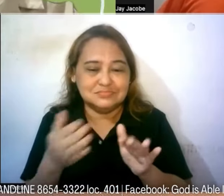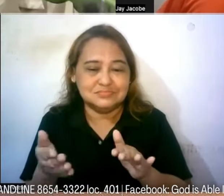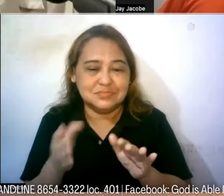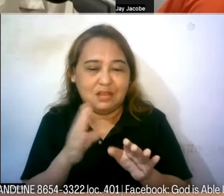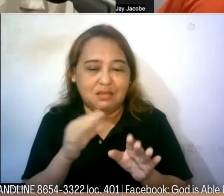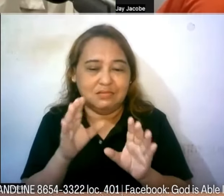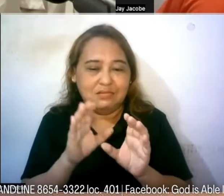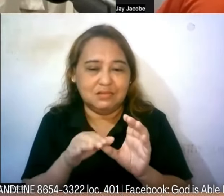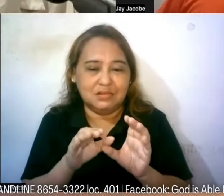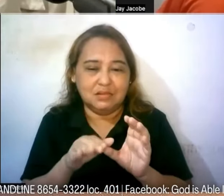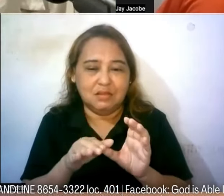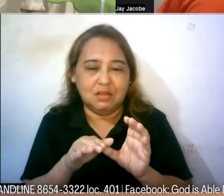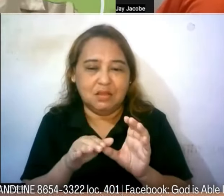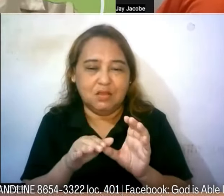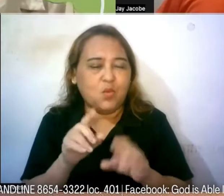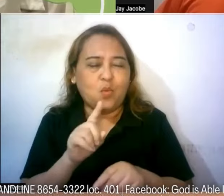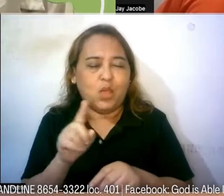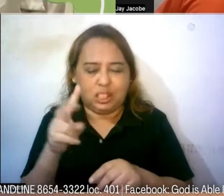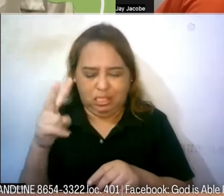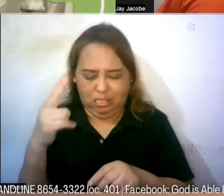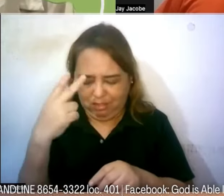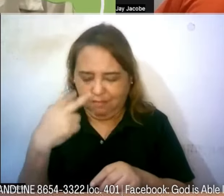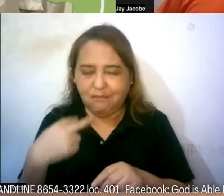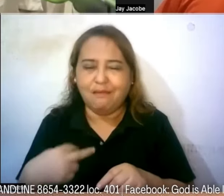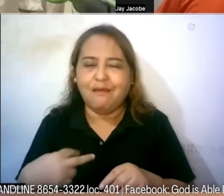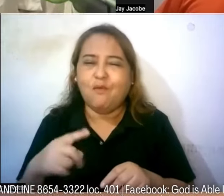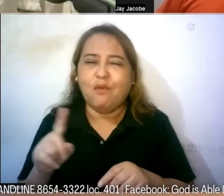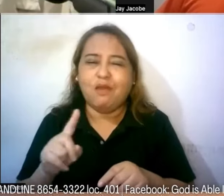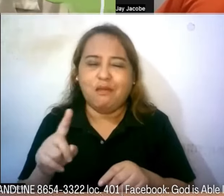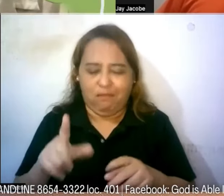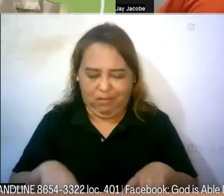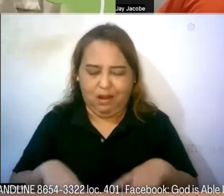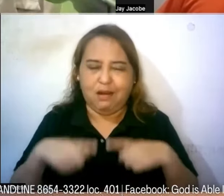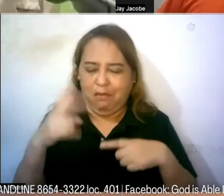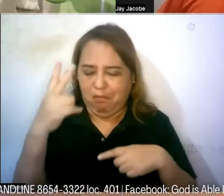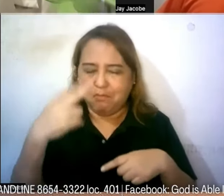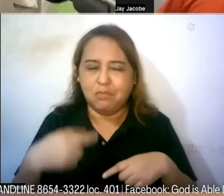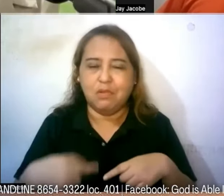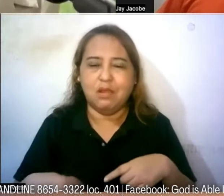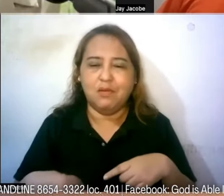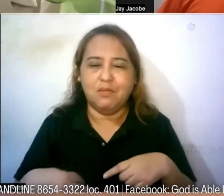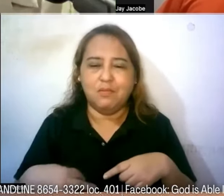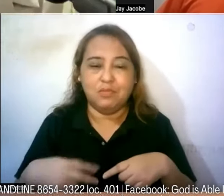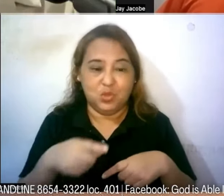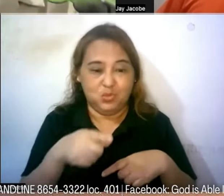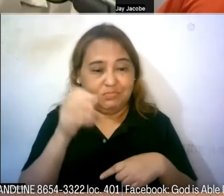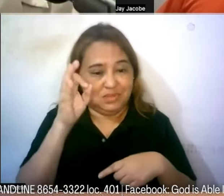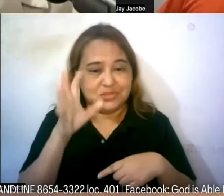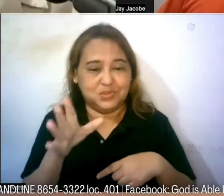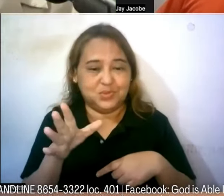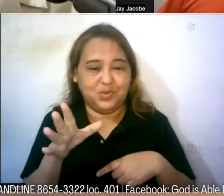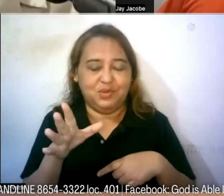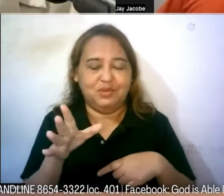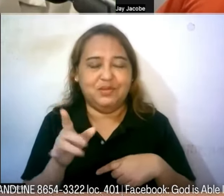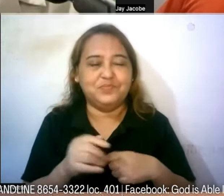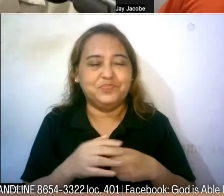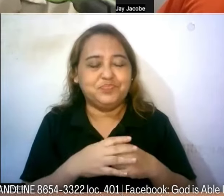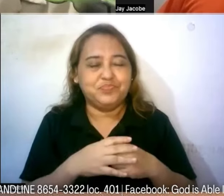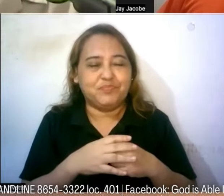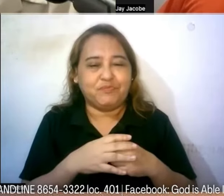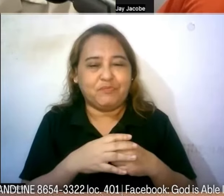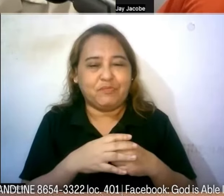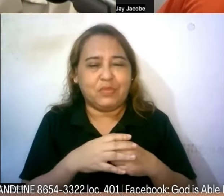paano naging tingin mo sa buhay pagkatapos ito ano naging tingin mo sa ministry pastor ka eh so sabi mo dilinaw ni Lord ang calling mo